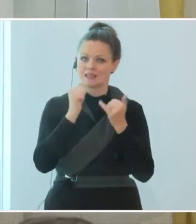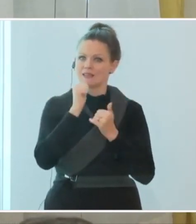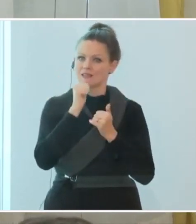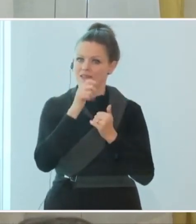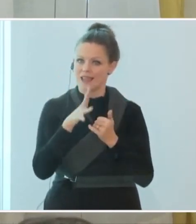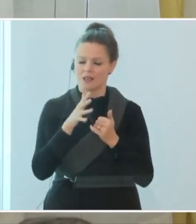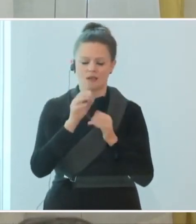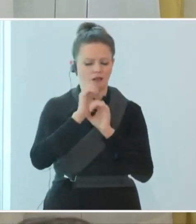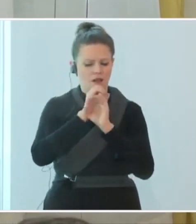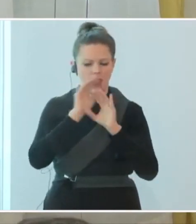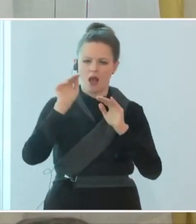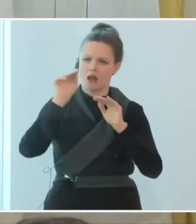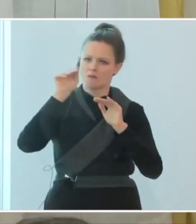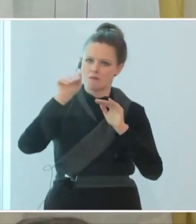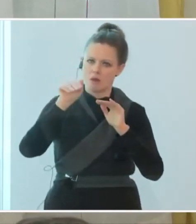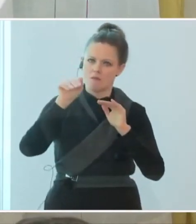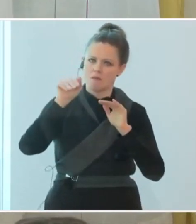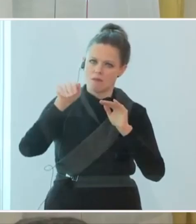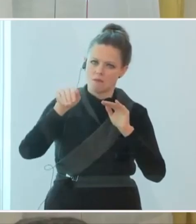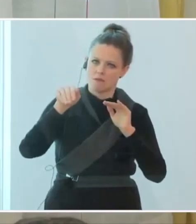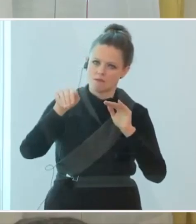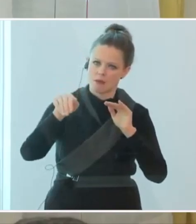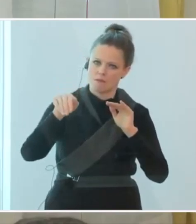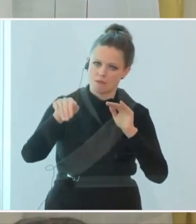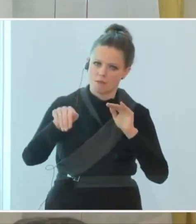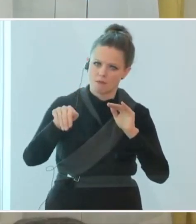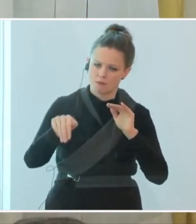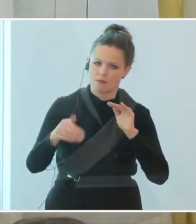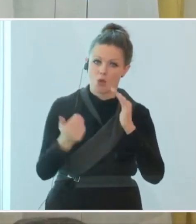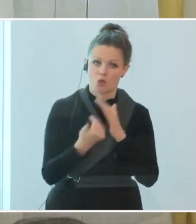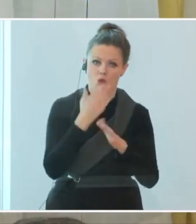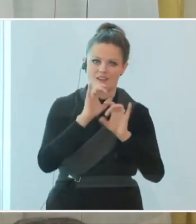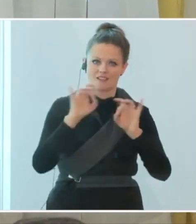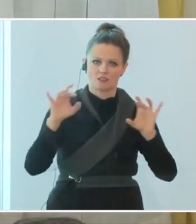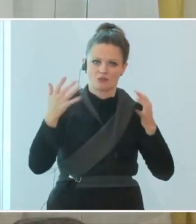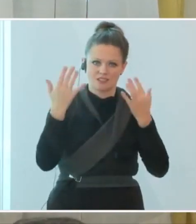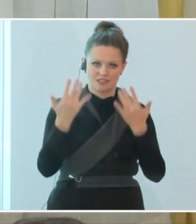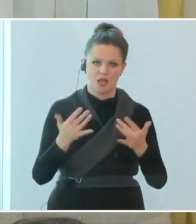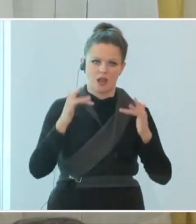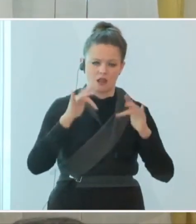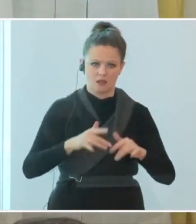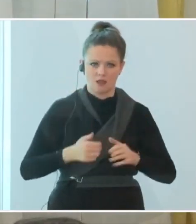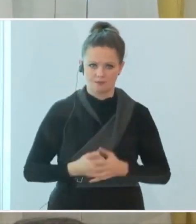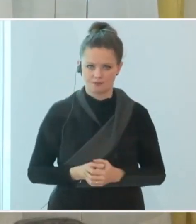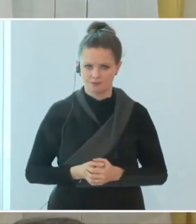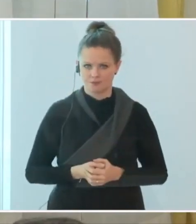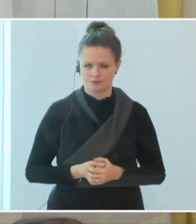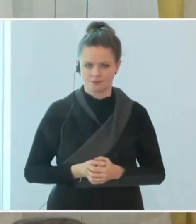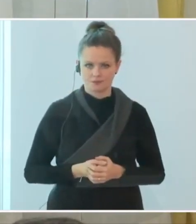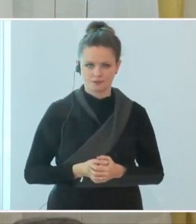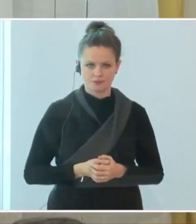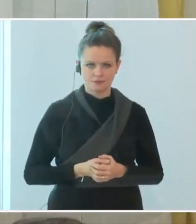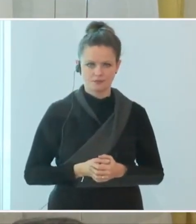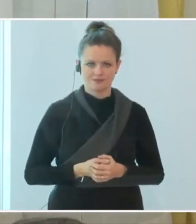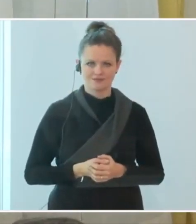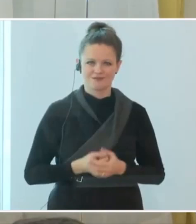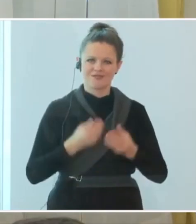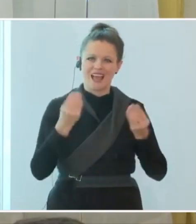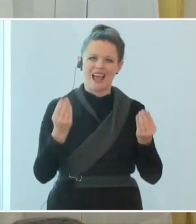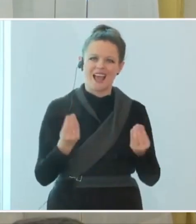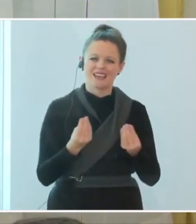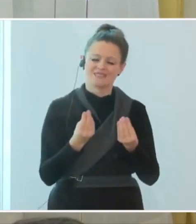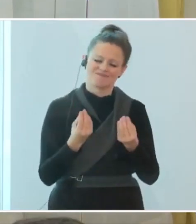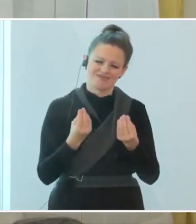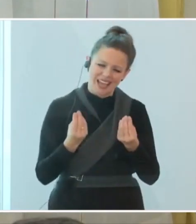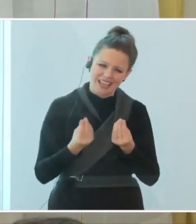deutlich nach unten geht, was die Neuinfektionszahlen betrifft. Und zwar mit einem etwas geringeren